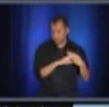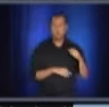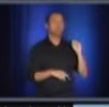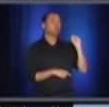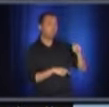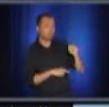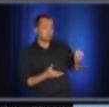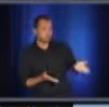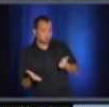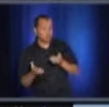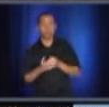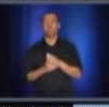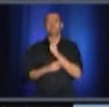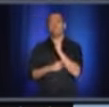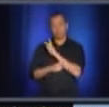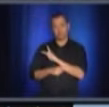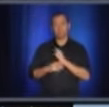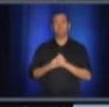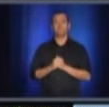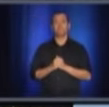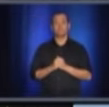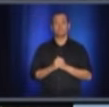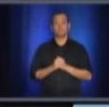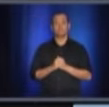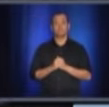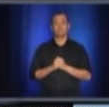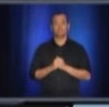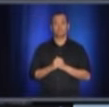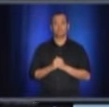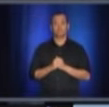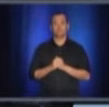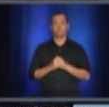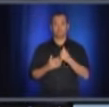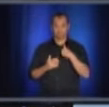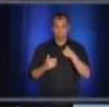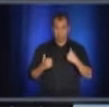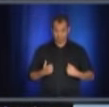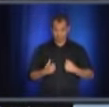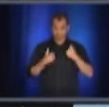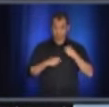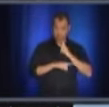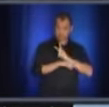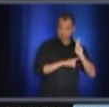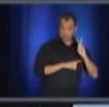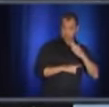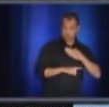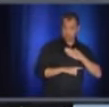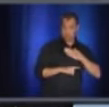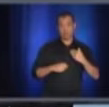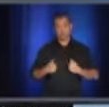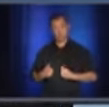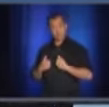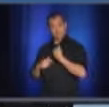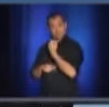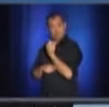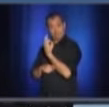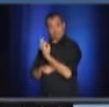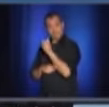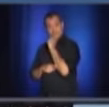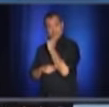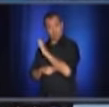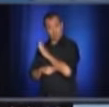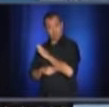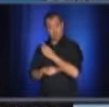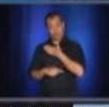comprendrez que j'ai une vie professionnelle, puis j'ai une vie personnelle, puis j'ai une famille. Et quand les gens